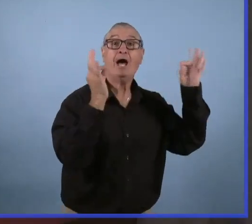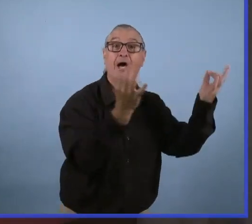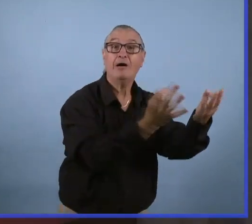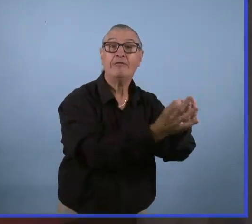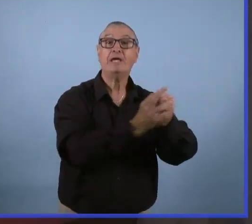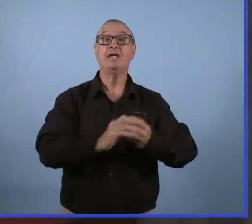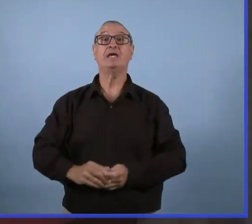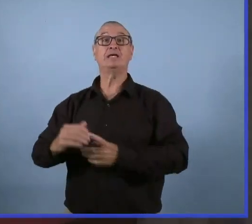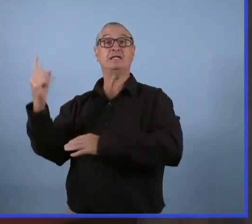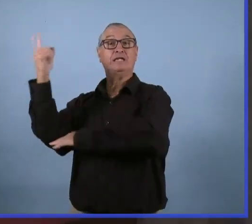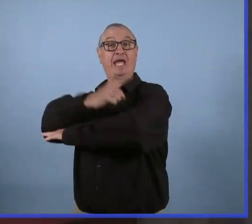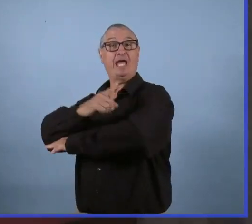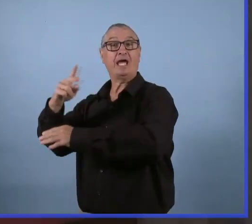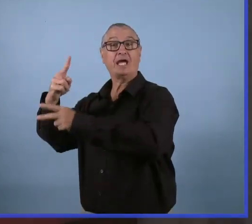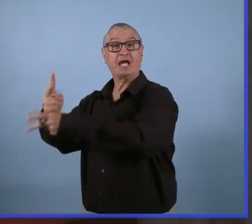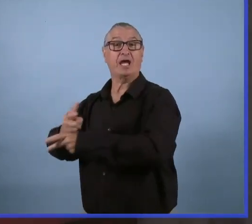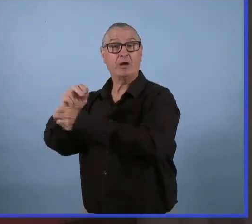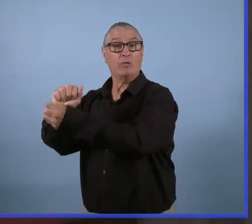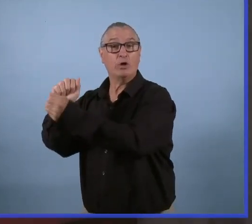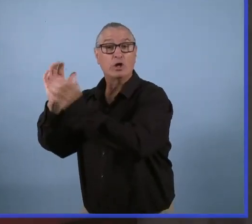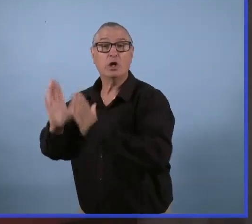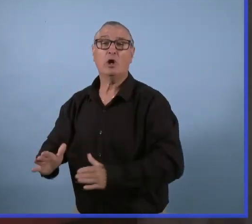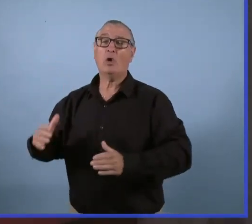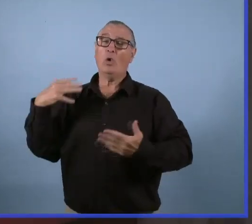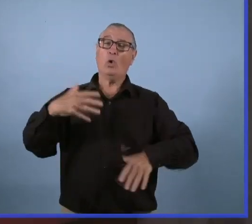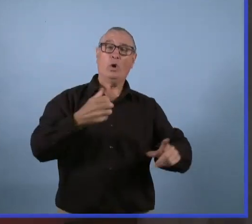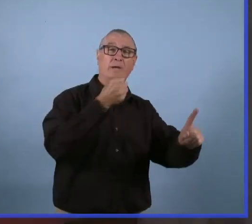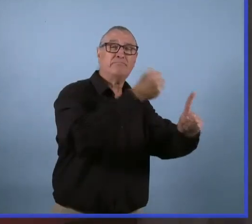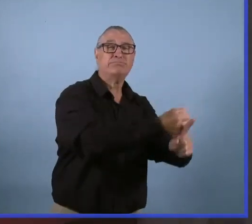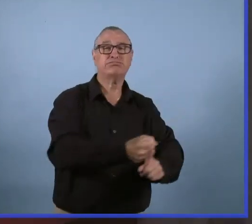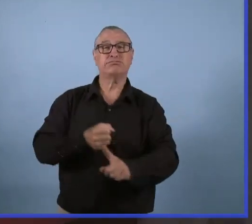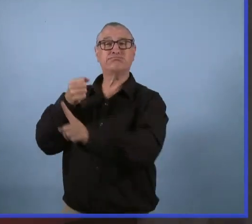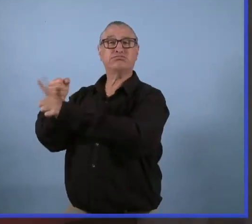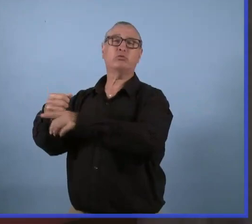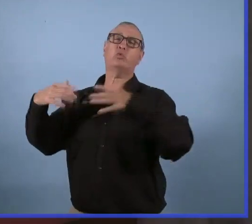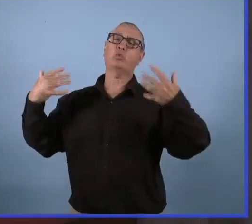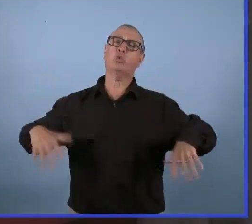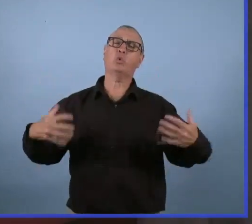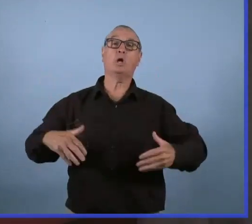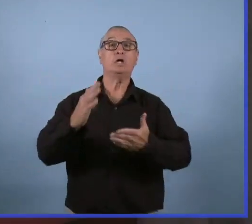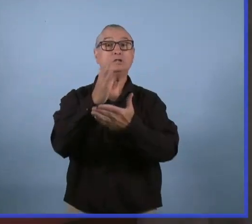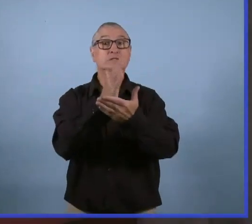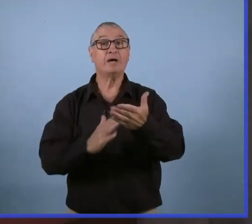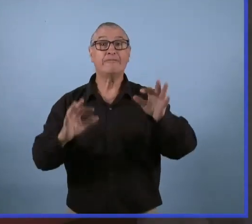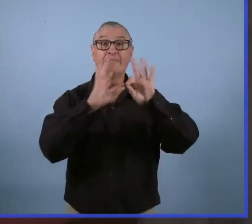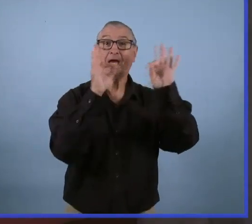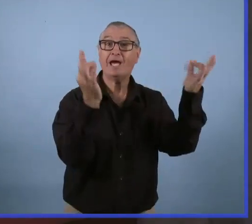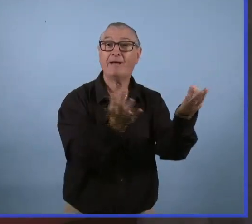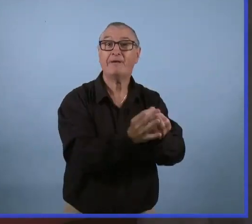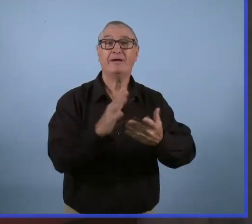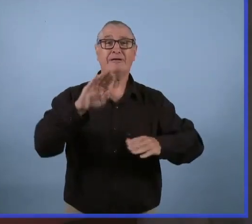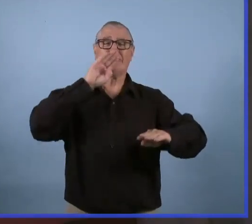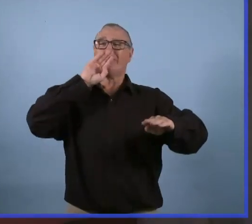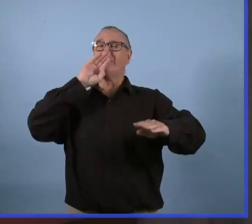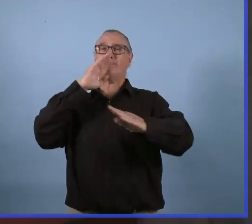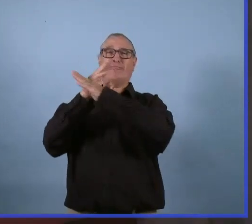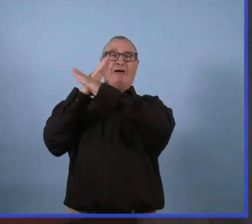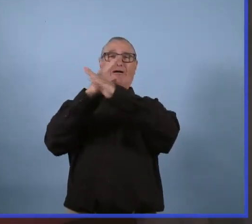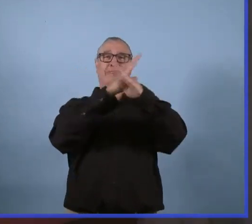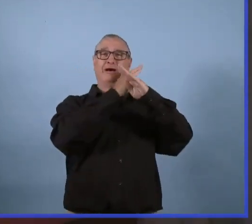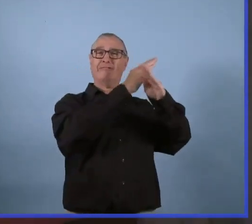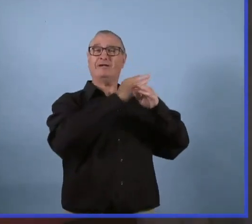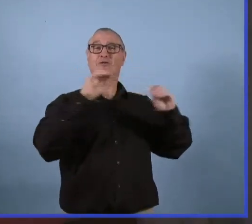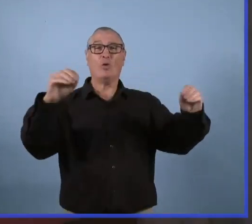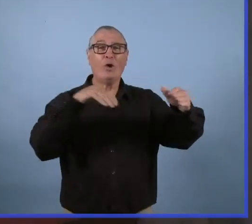Les familles et le secteur de l'éducation de la petite enfance ont été très touchés par ces annonces, car certaines personnes n'avaient plus d'accès à des garderies,